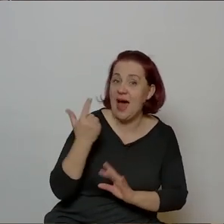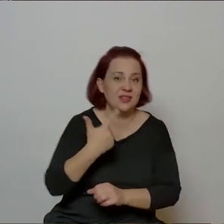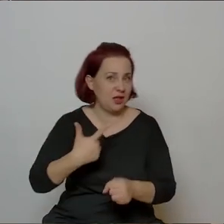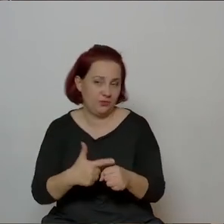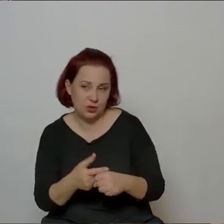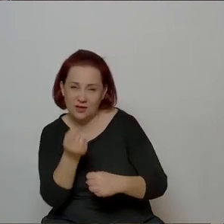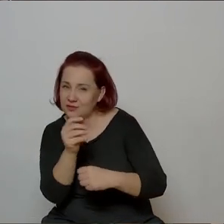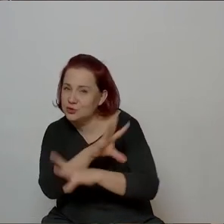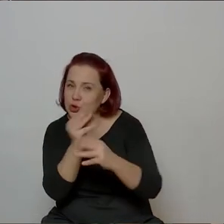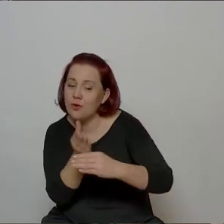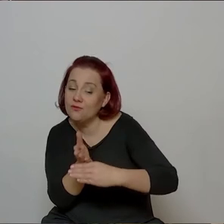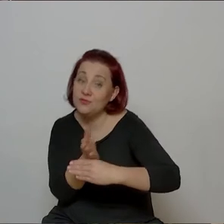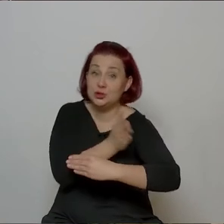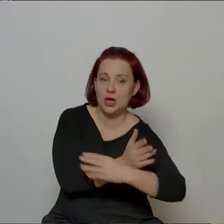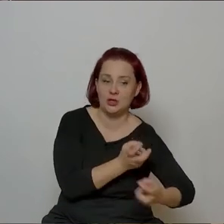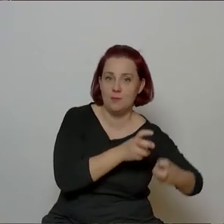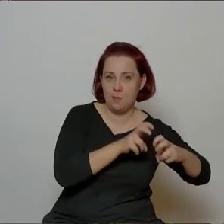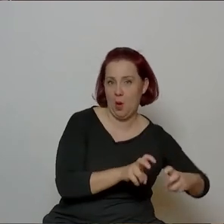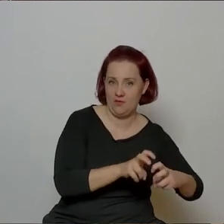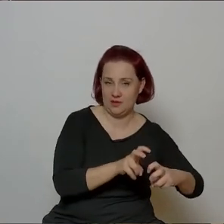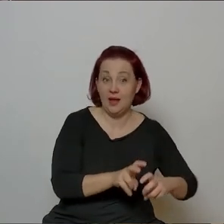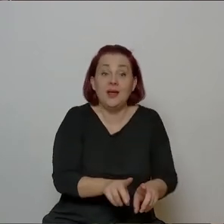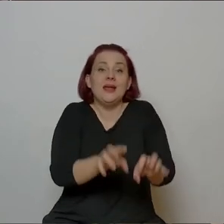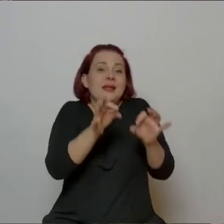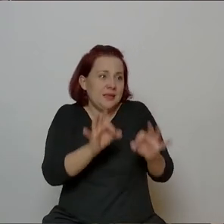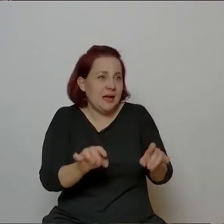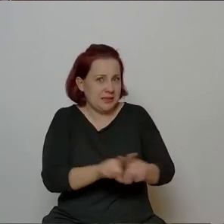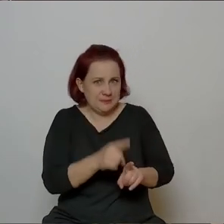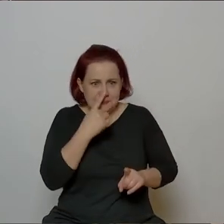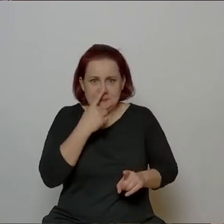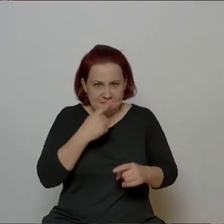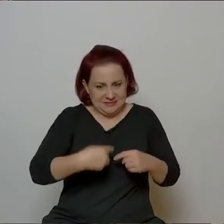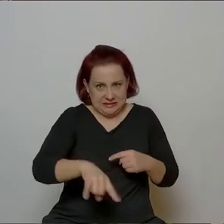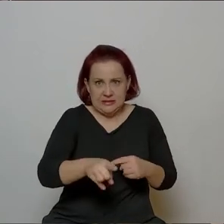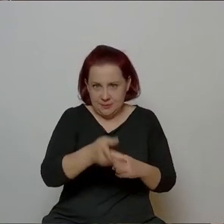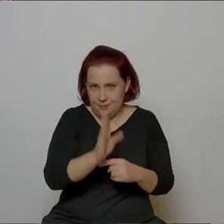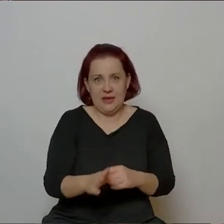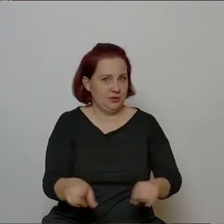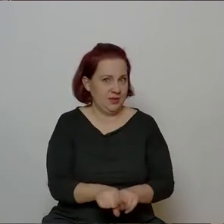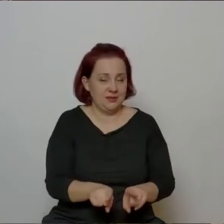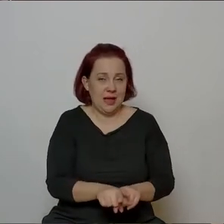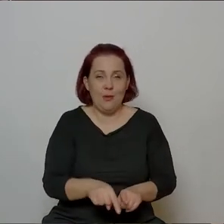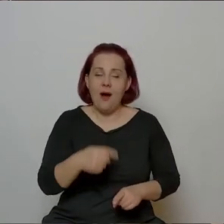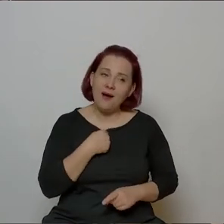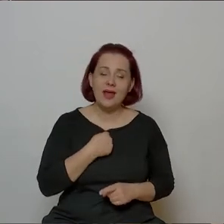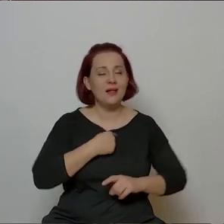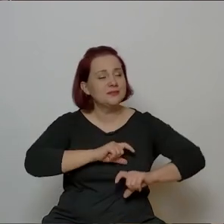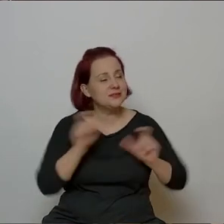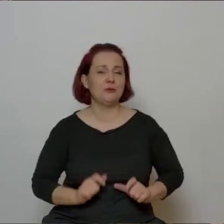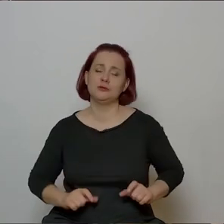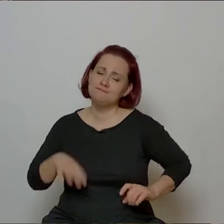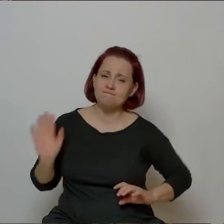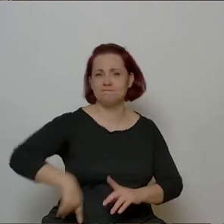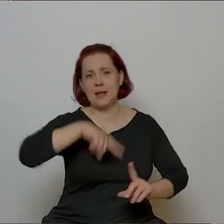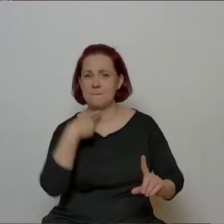wyprzedzenie i tym razem przypuszczalnie też tak będzie. Także ja jako niepoprawna optymistka, no jednak